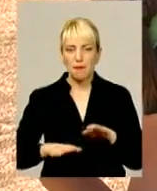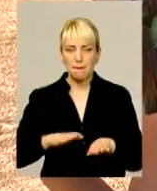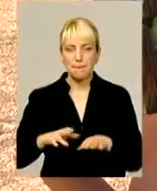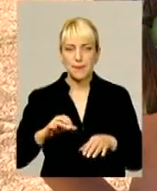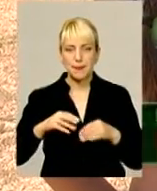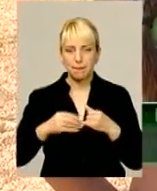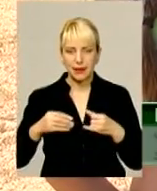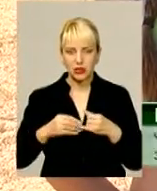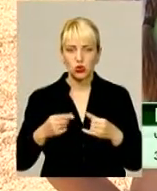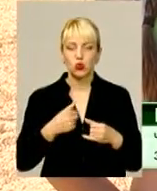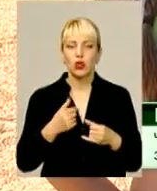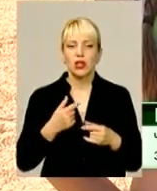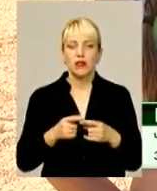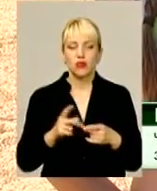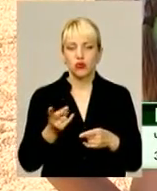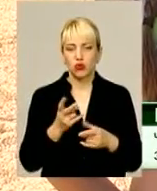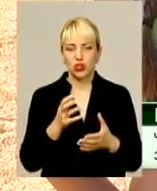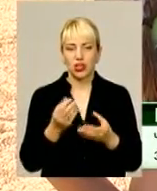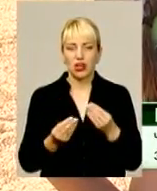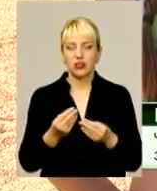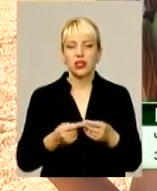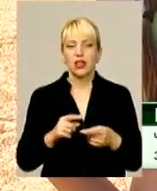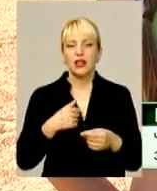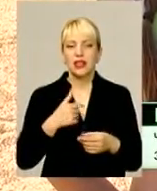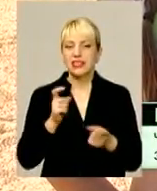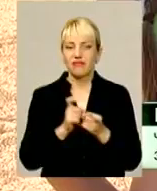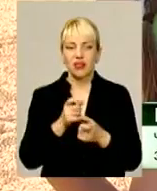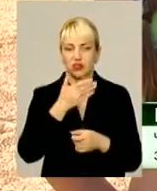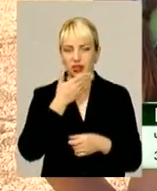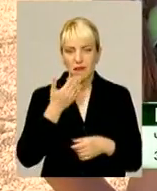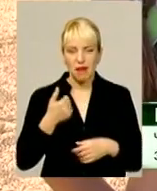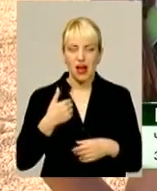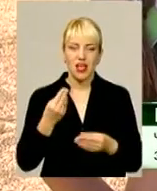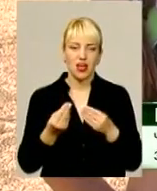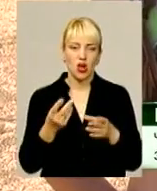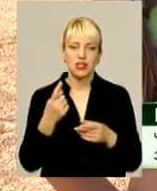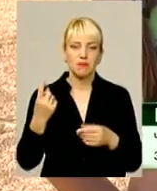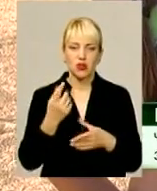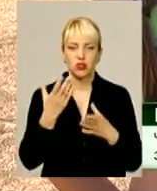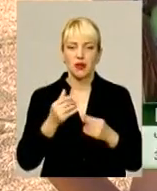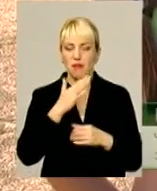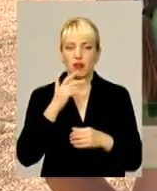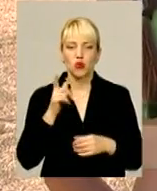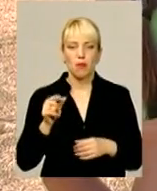буває. Мені здається, ми взагалі зігралися з першого життя. Багато пар, які